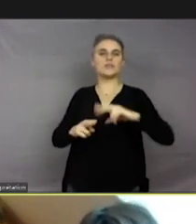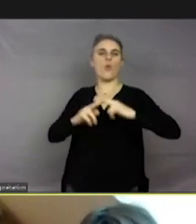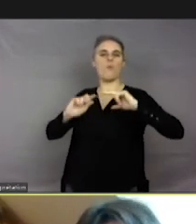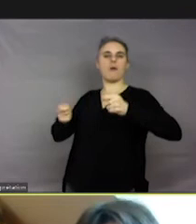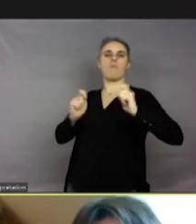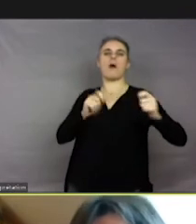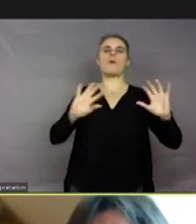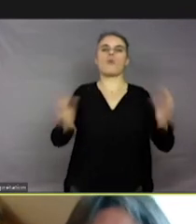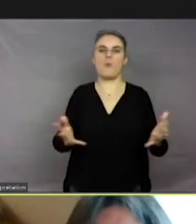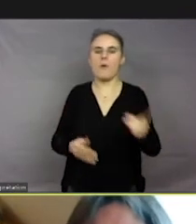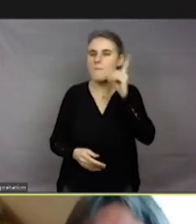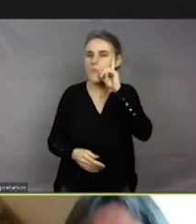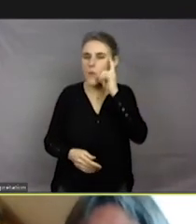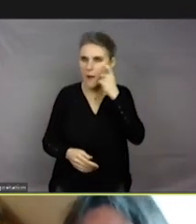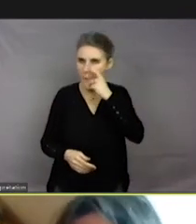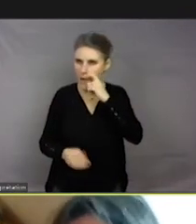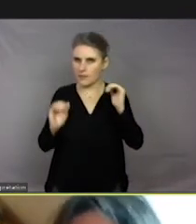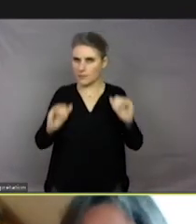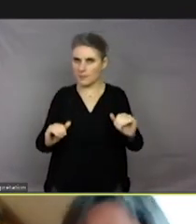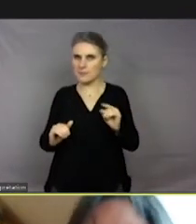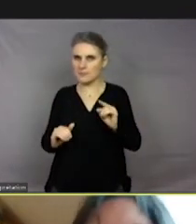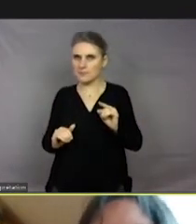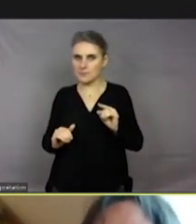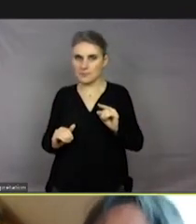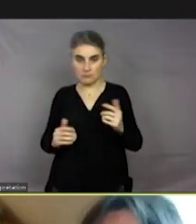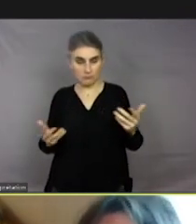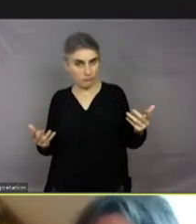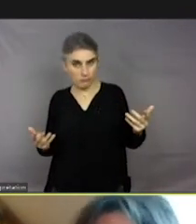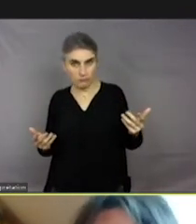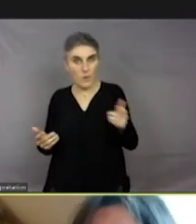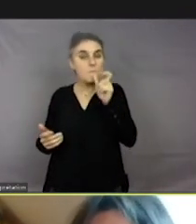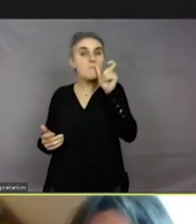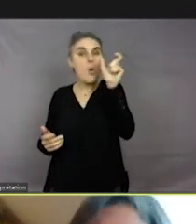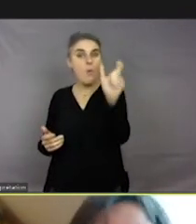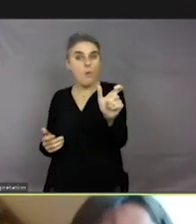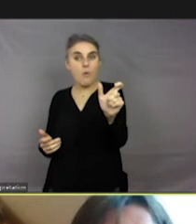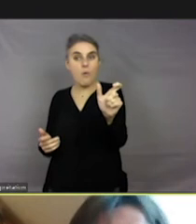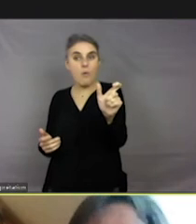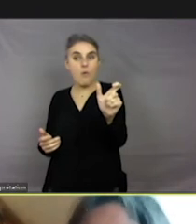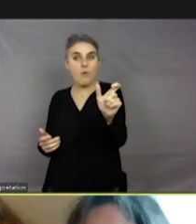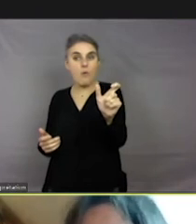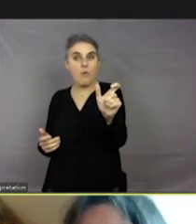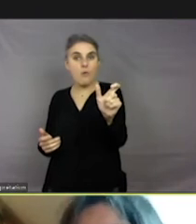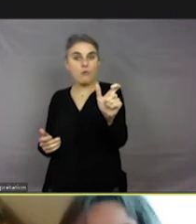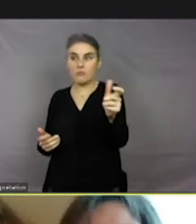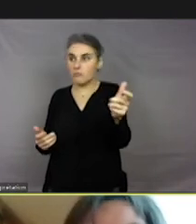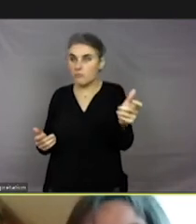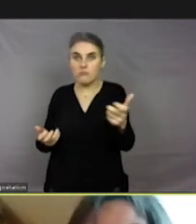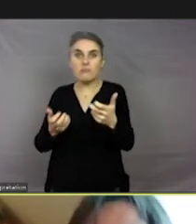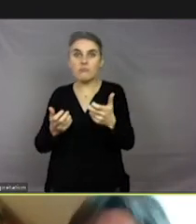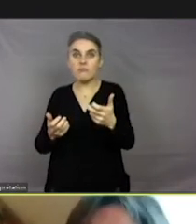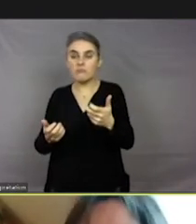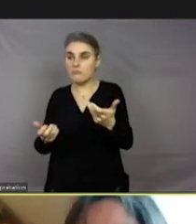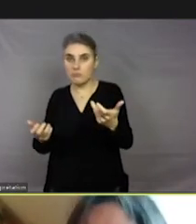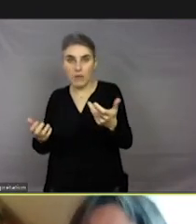que vous aurez remarqué qu'on utilise toujours les mêmes mots pour parler des